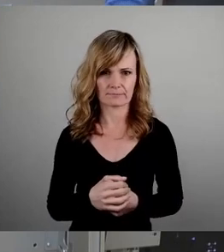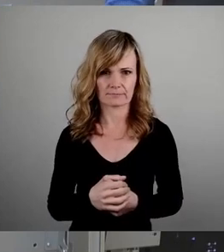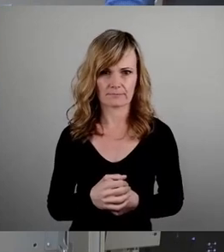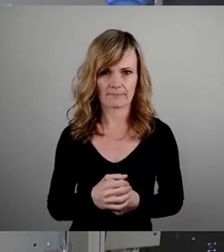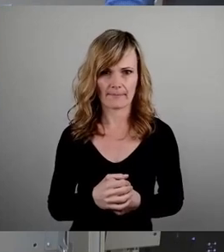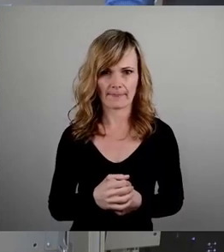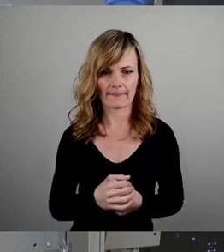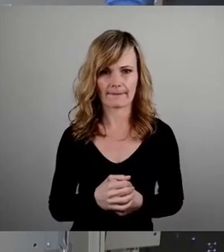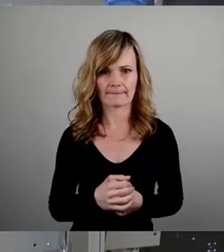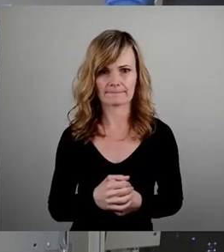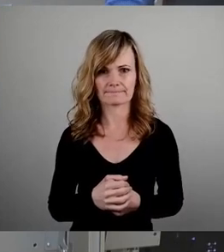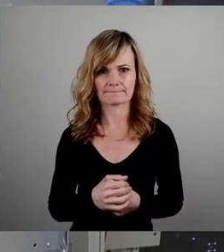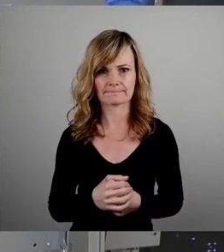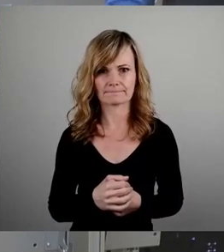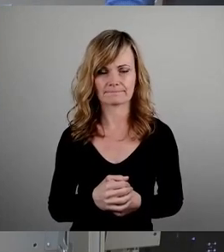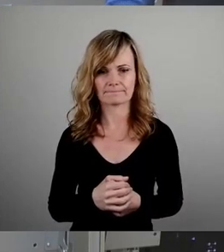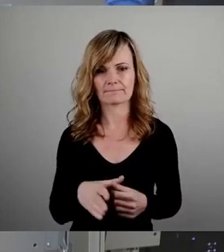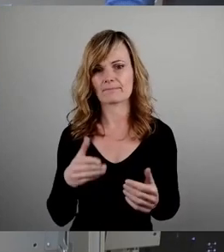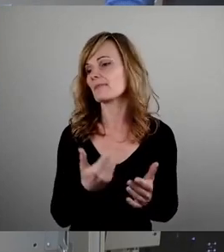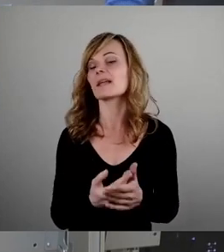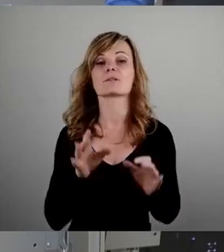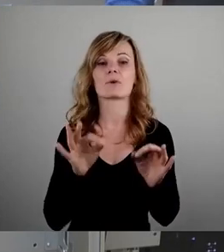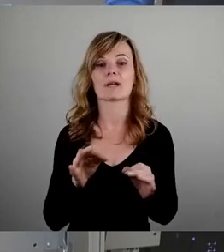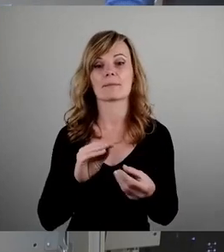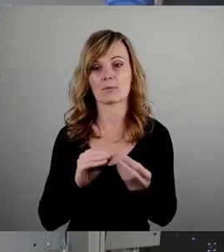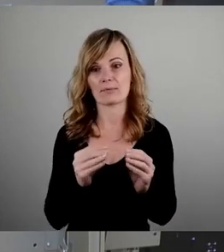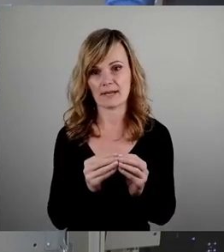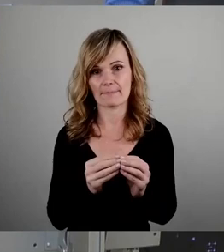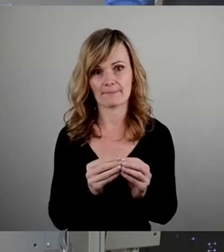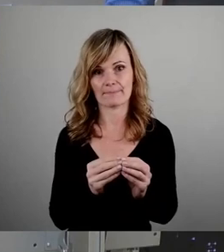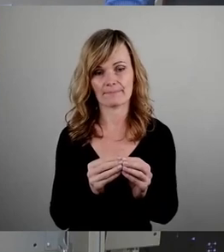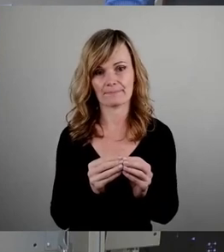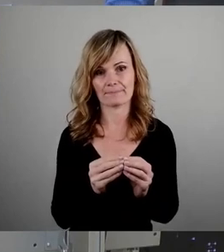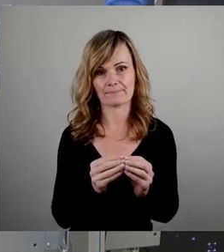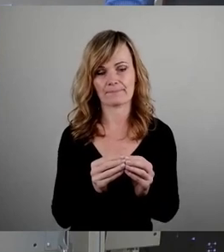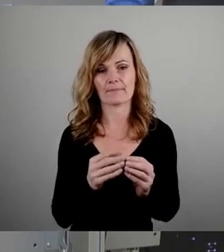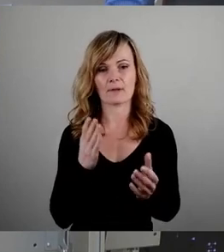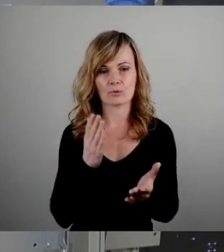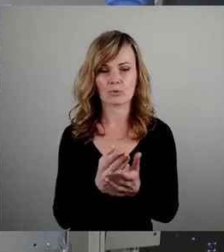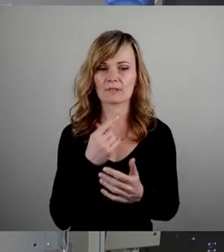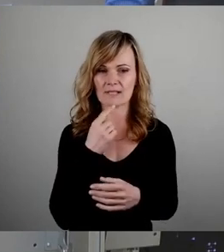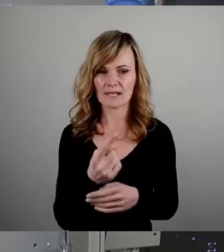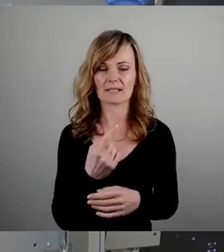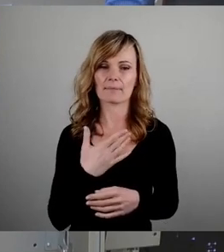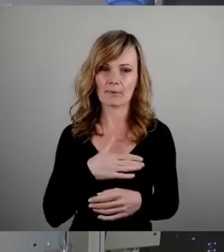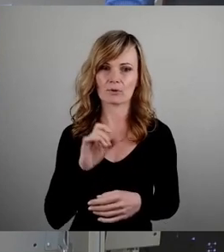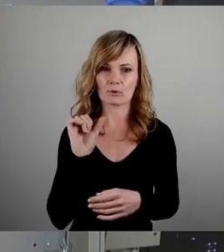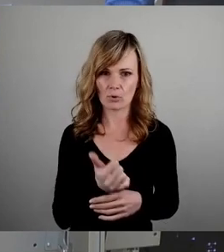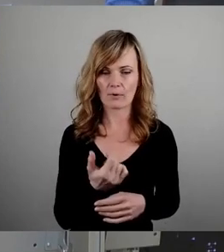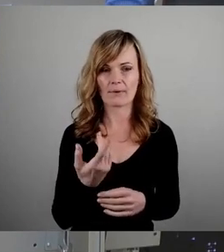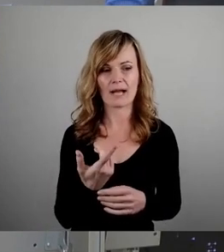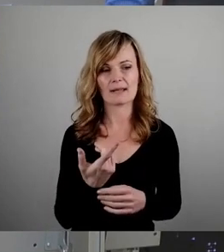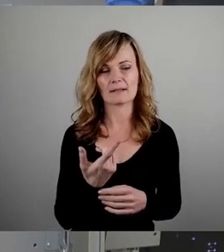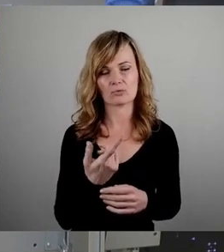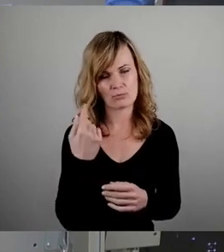Das ist nämlich hier das konkrete Problem. Und es wurde schon benannt, aber ich möchte es noch mal ein bisschen zuspitzen.